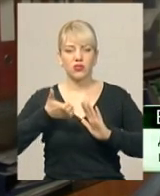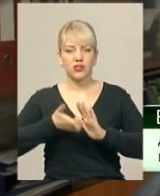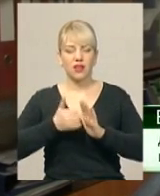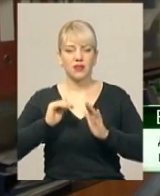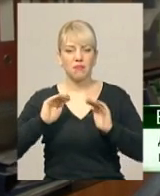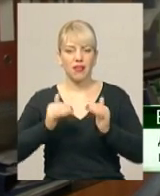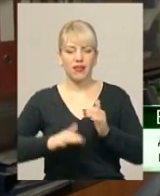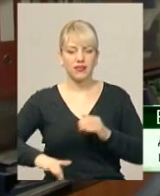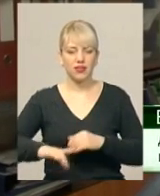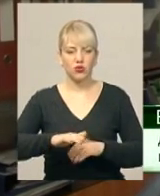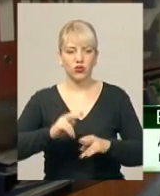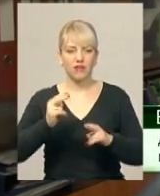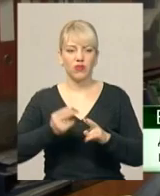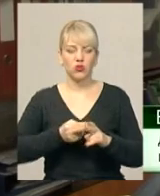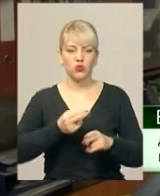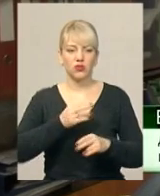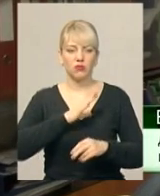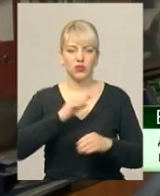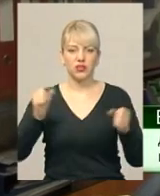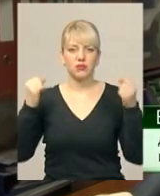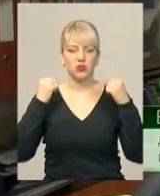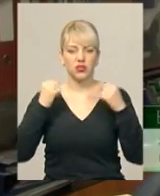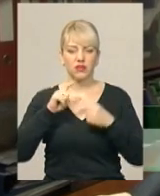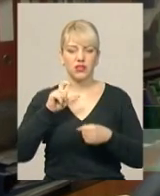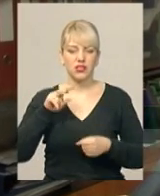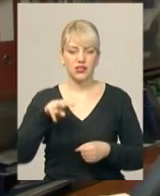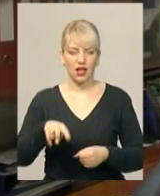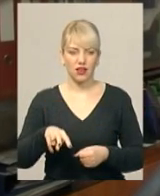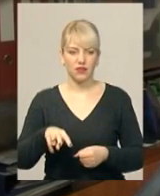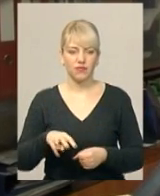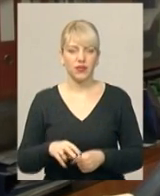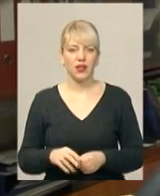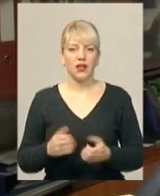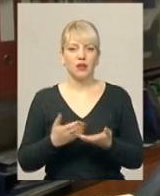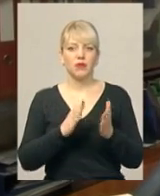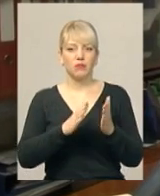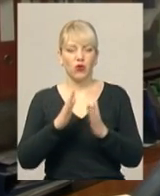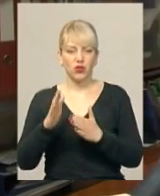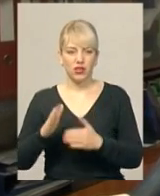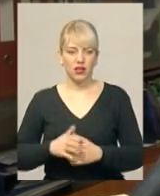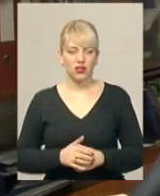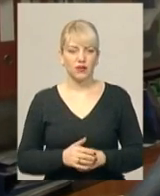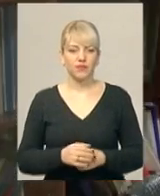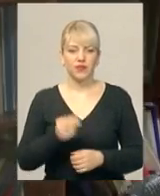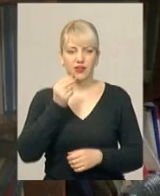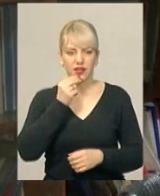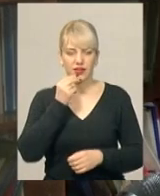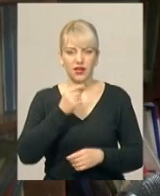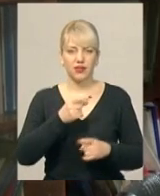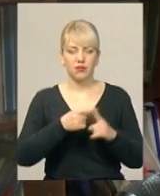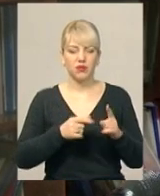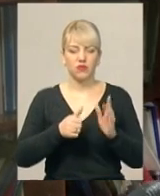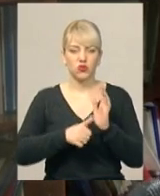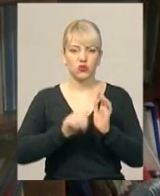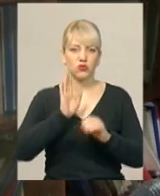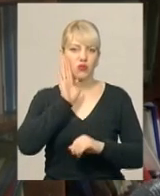територія. Відсутні були спортивні зали, бібліотека, їдальня. Пів шостого